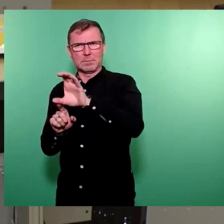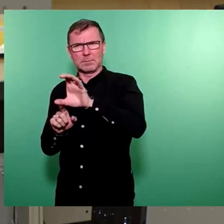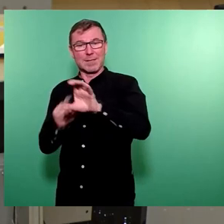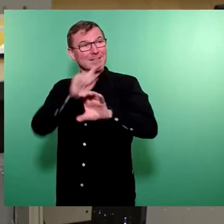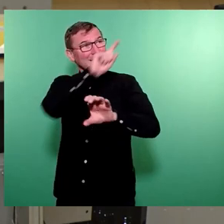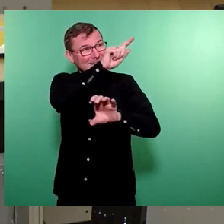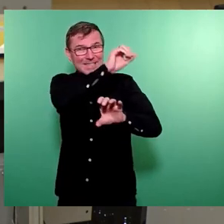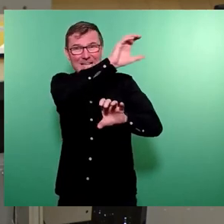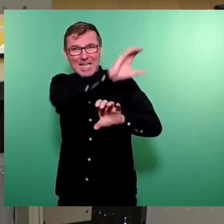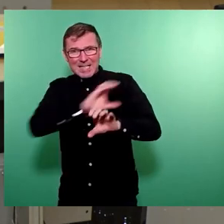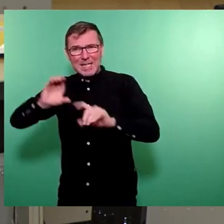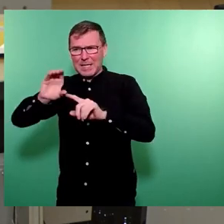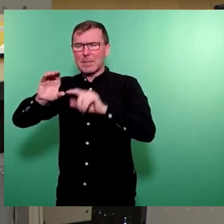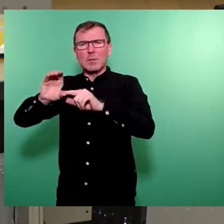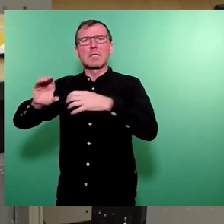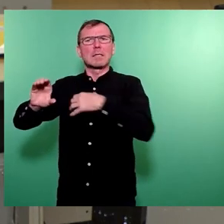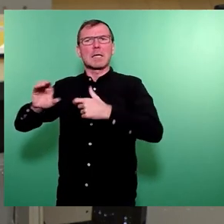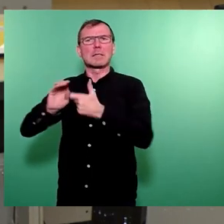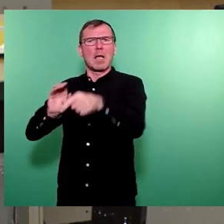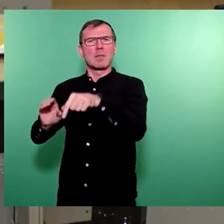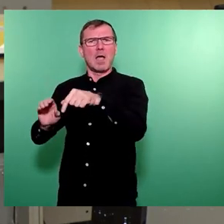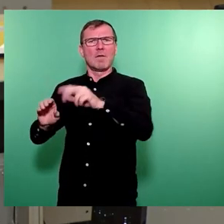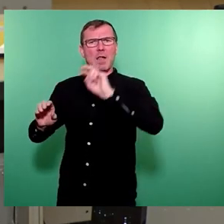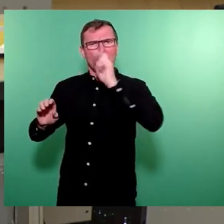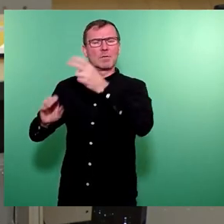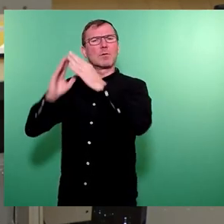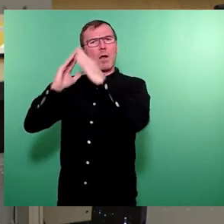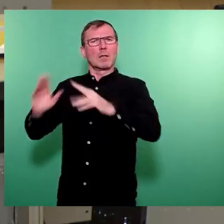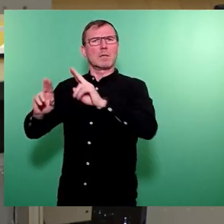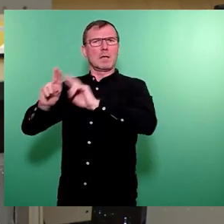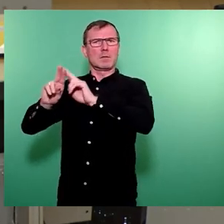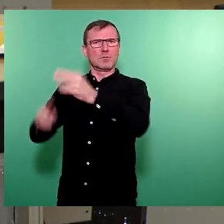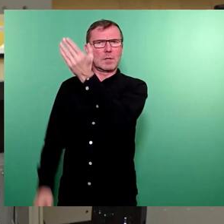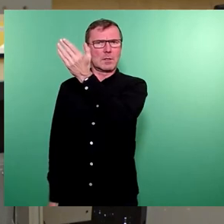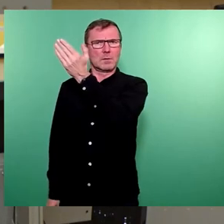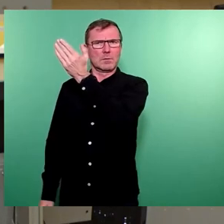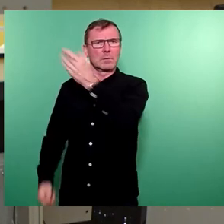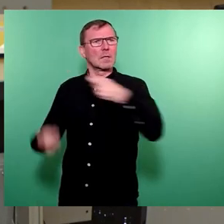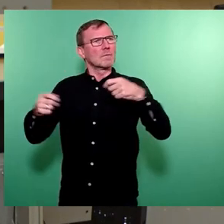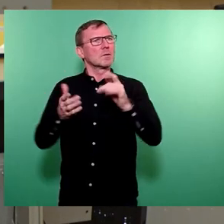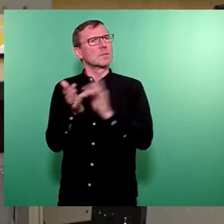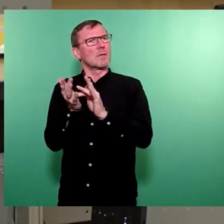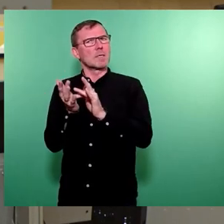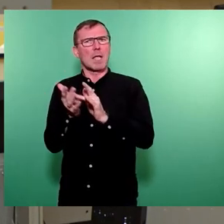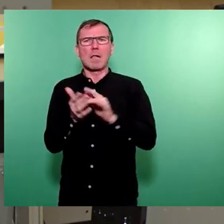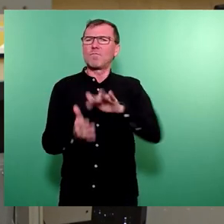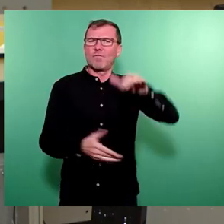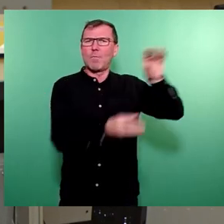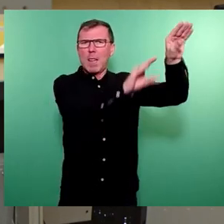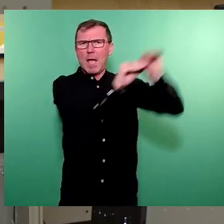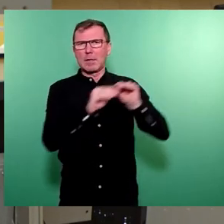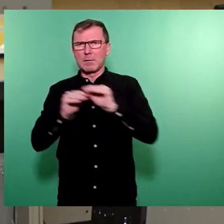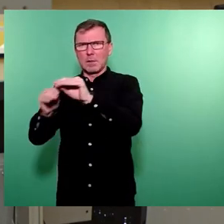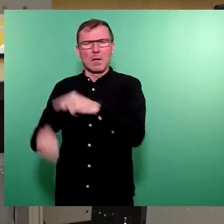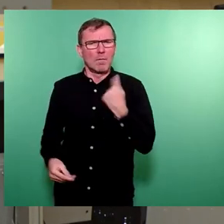sollte die Dresdner Tafel auch probieren, diese Investitionsmittel für die Dachsanierung zu bekommen. Da müssen wir